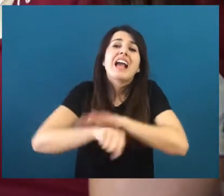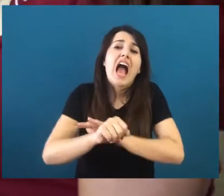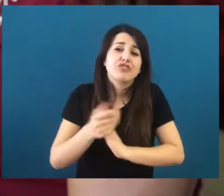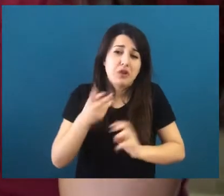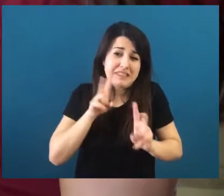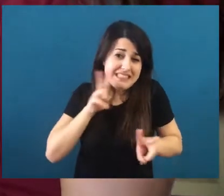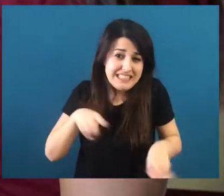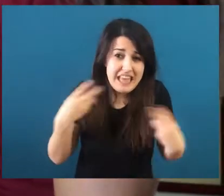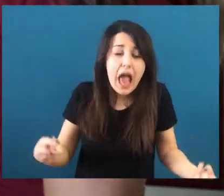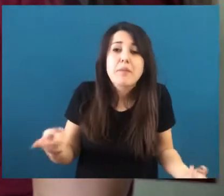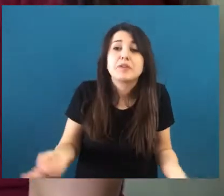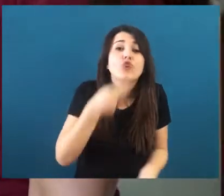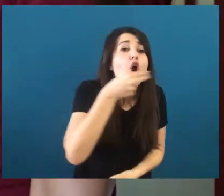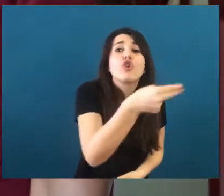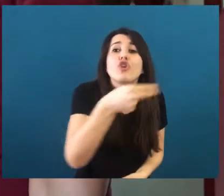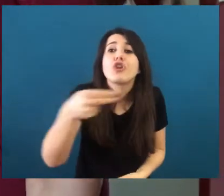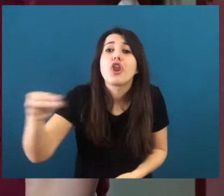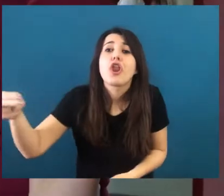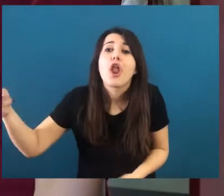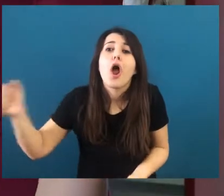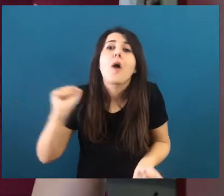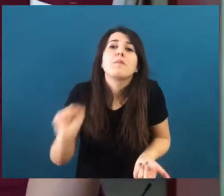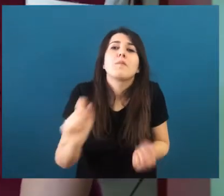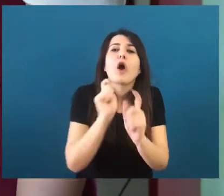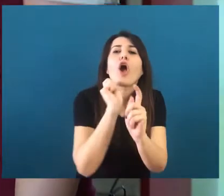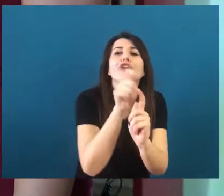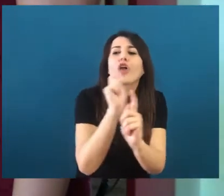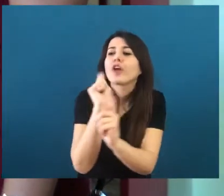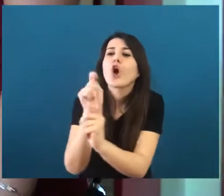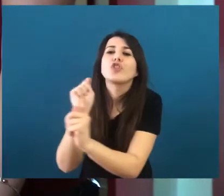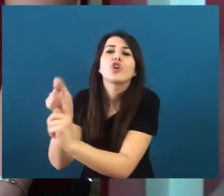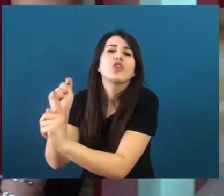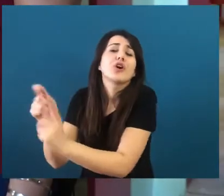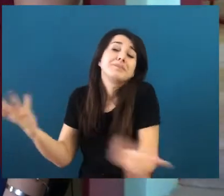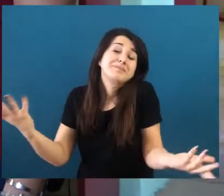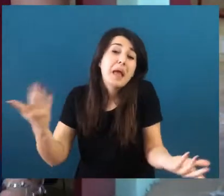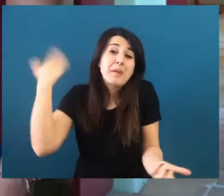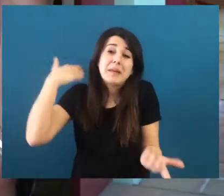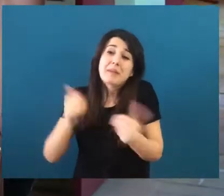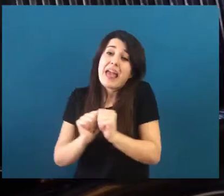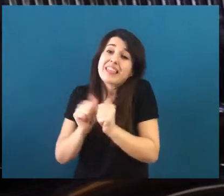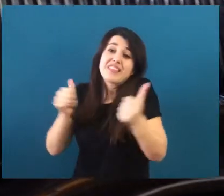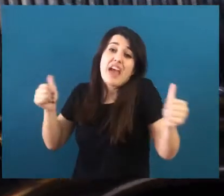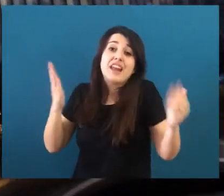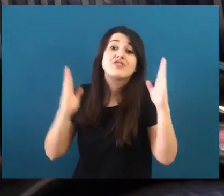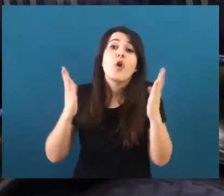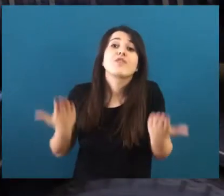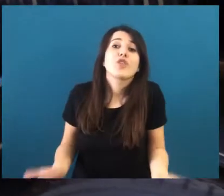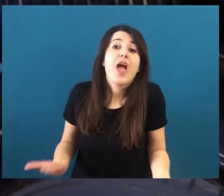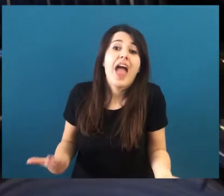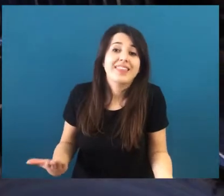una scarpiera dove i nomi si potevano appuntare con dei piccoli chiodini, insomma era tutto un altro mondo, tutto un altro